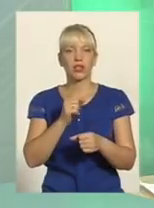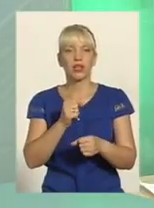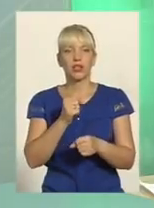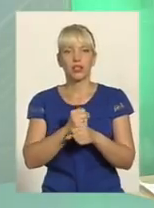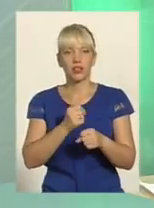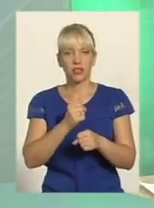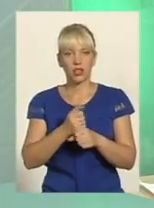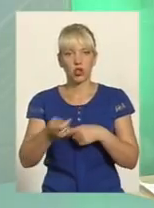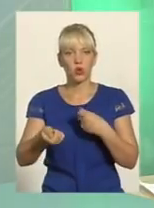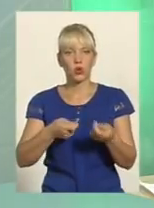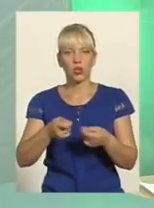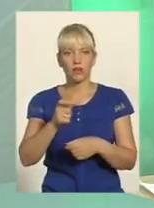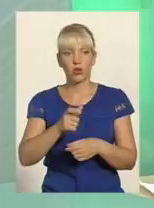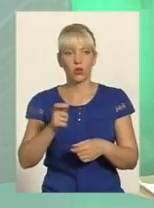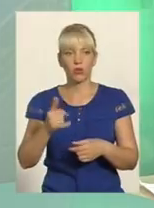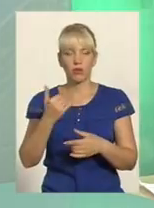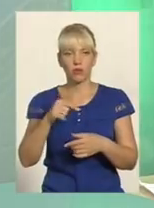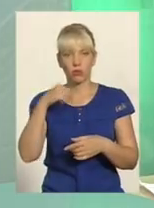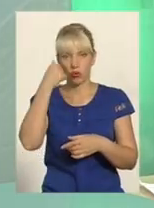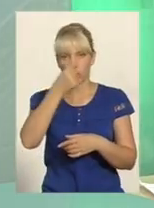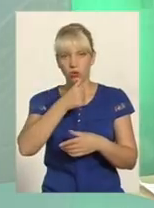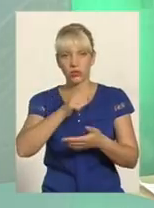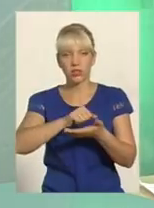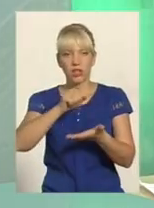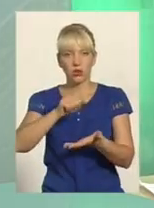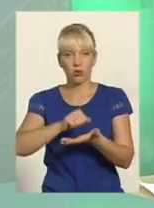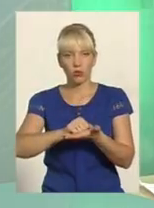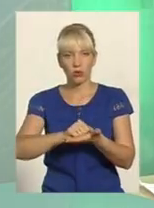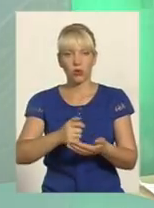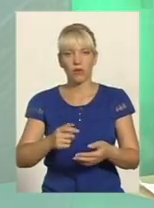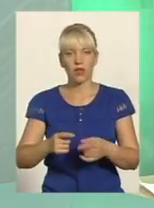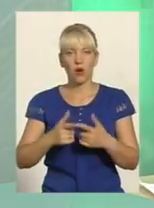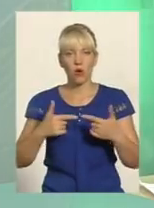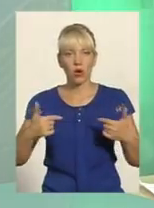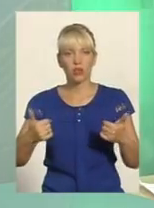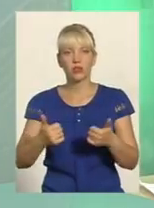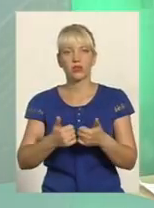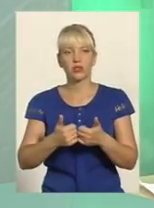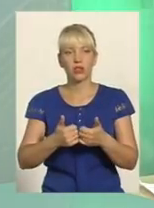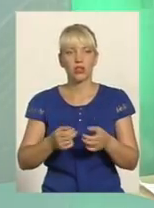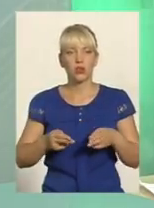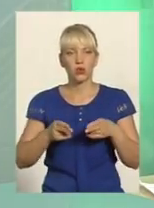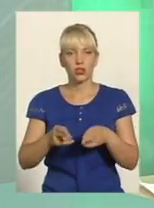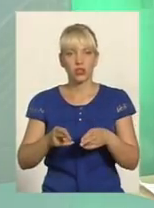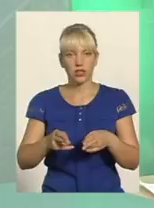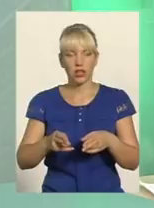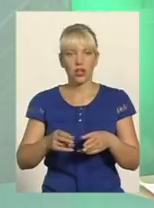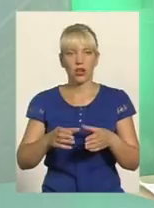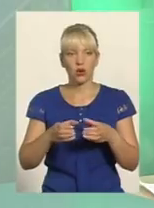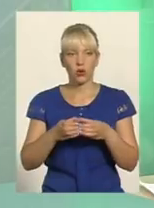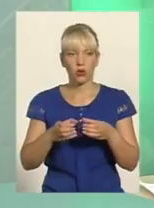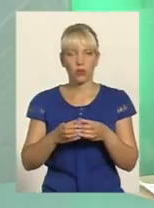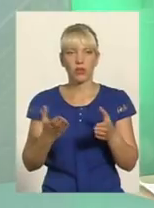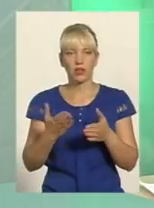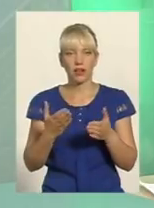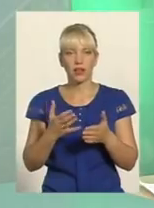факт, що в цьому році задокументовано також Організована злочинна група, яка займалася злочинами в сфері суспільної моралі